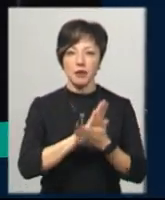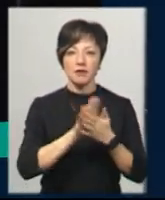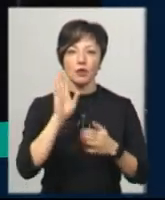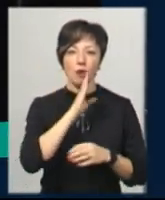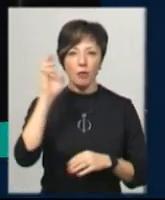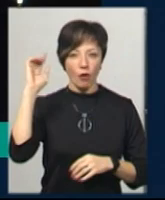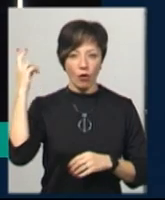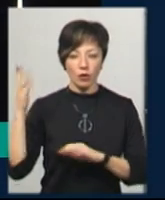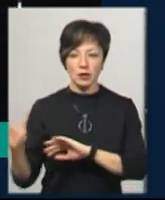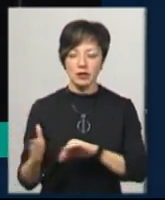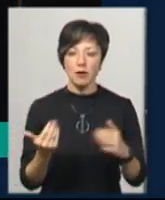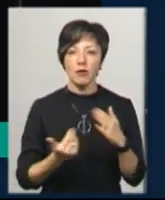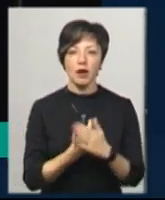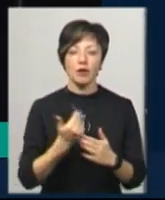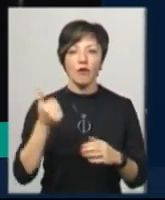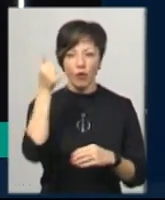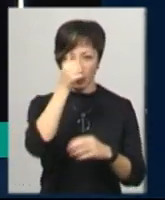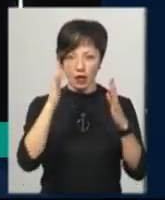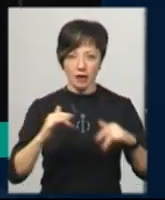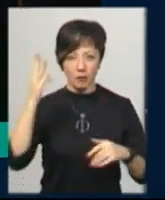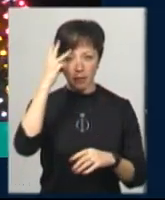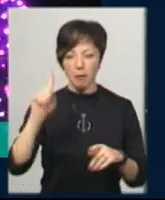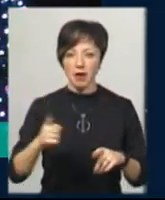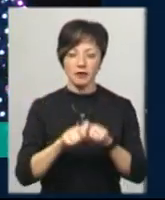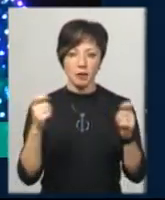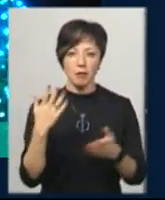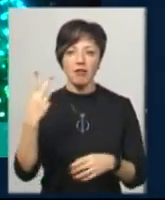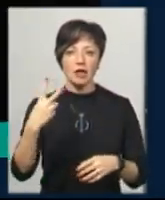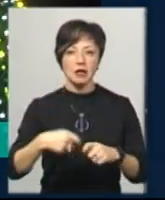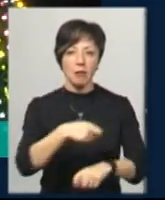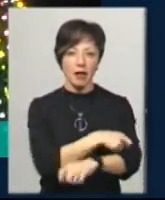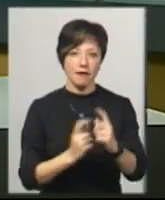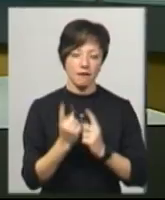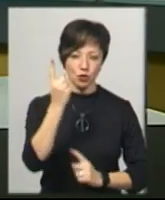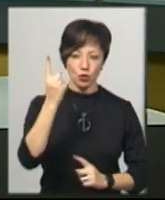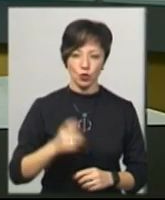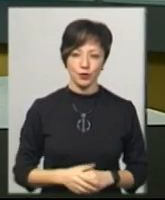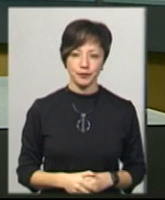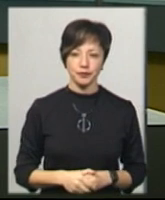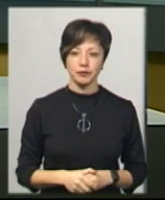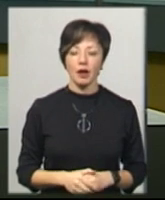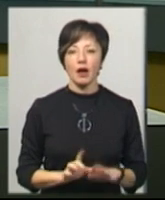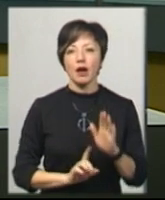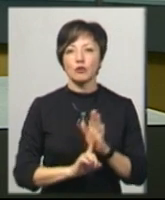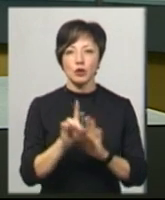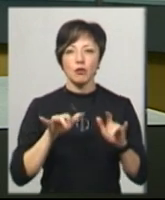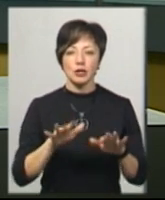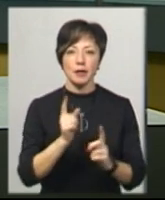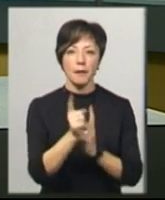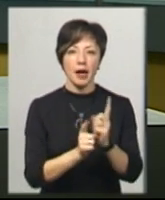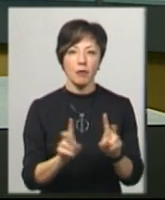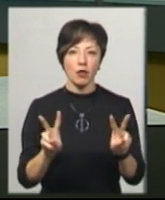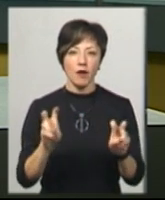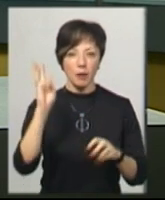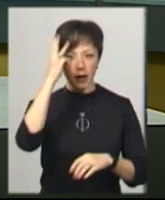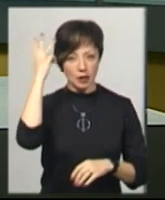Хмельницька новорічна ялинка, яку першу відкрили в країні, має 20 метрів у висоту. Розпочали процес переименування